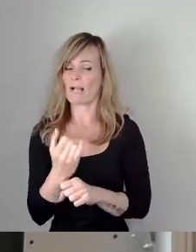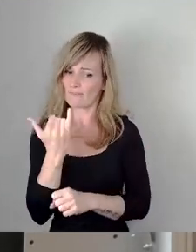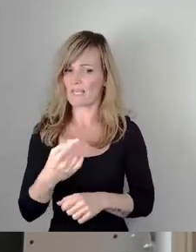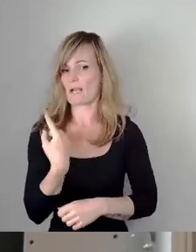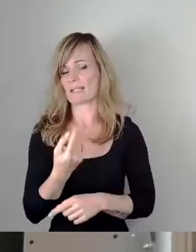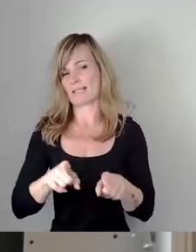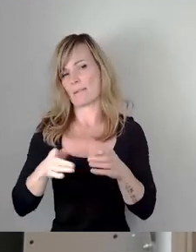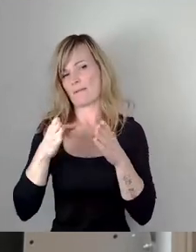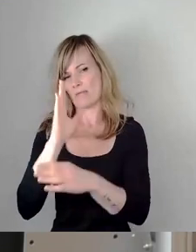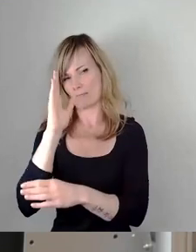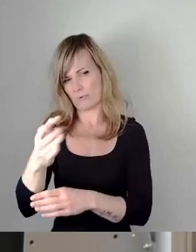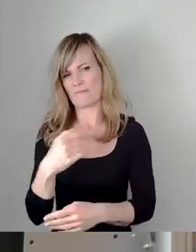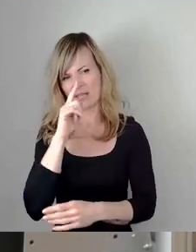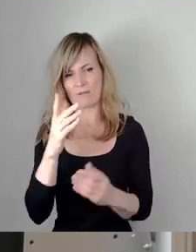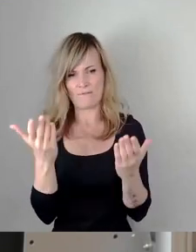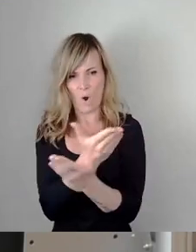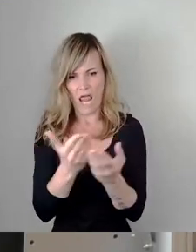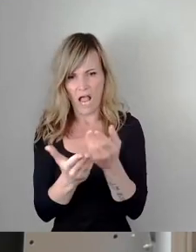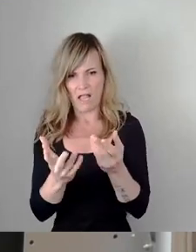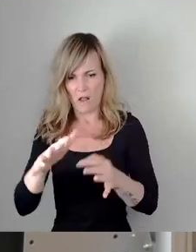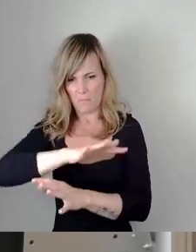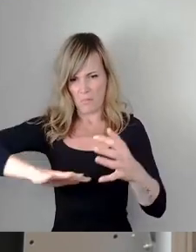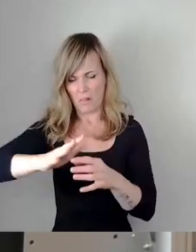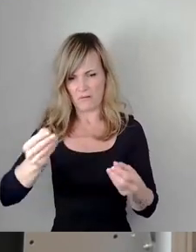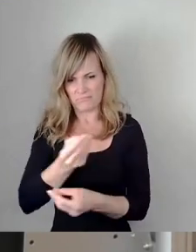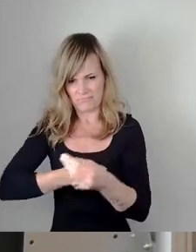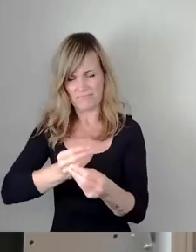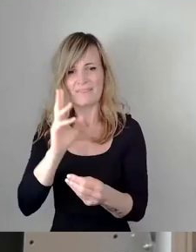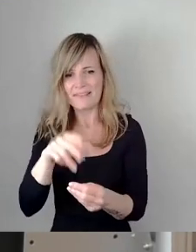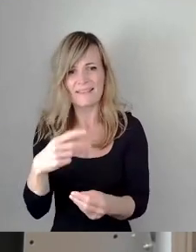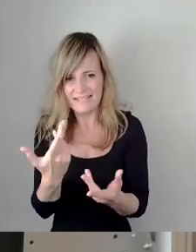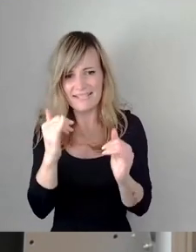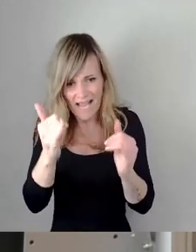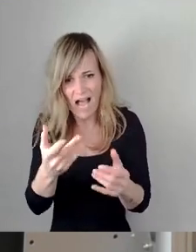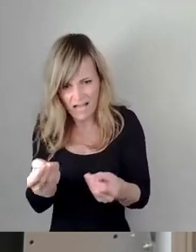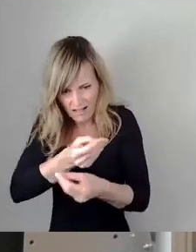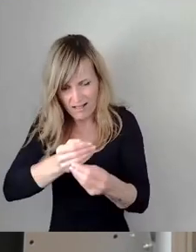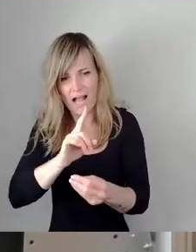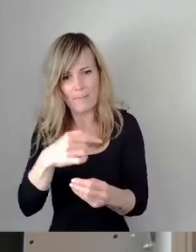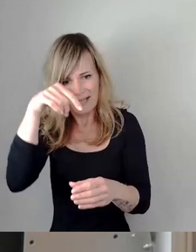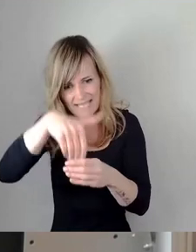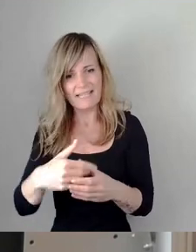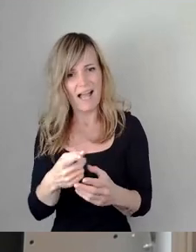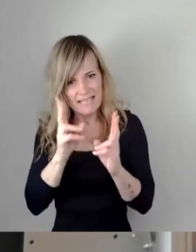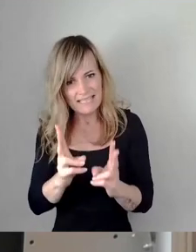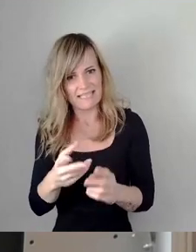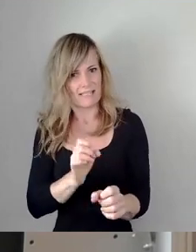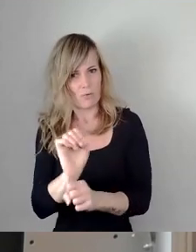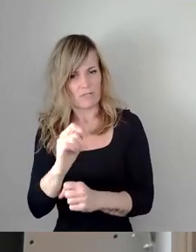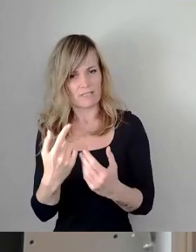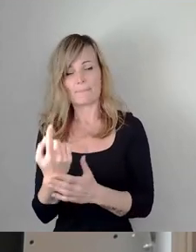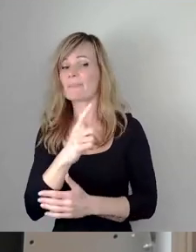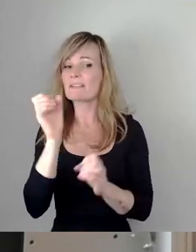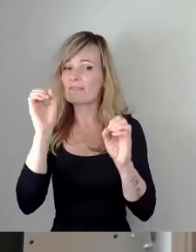Vorlage durcheinander ist, ja gut, dann ist sie durcheinander. Aber sie ist doch deswegen nicht falsch. Man sollte das tun. Es ist richtig.